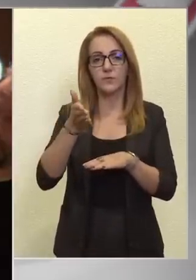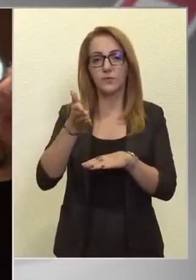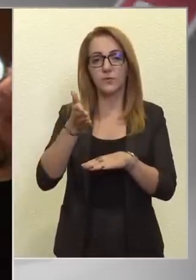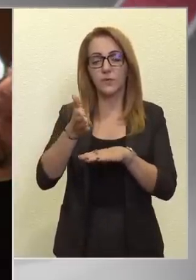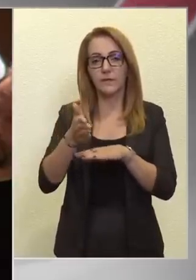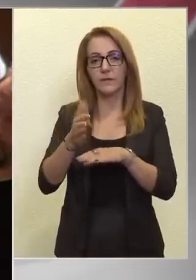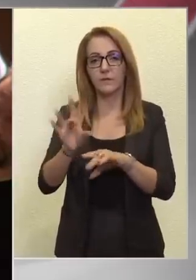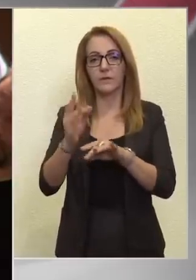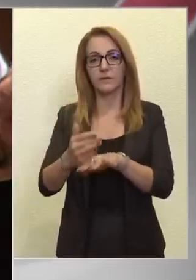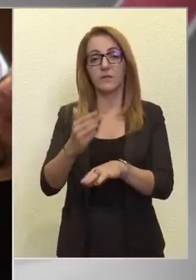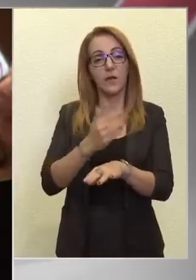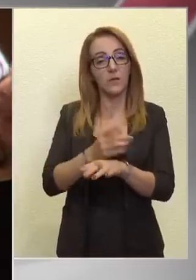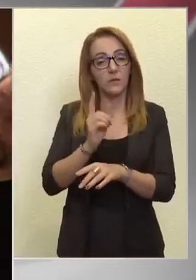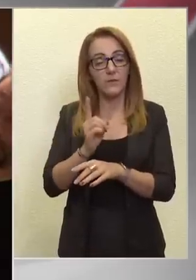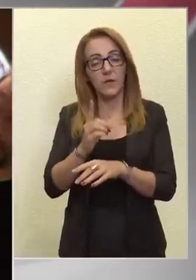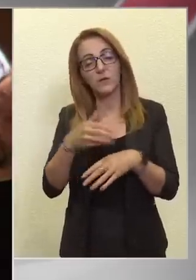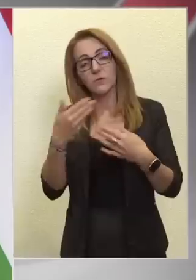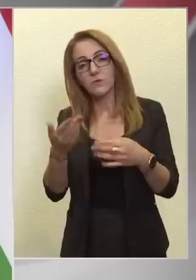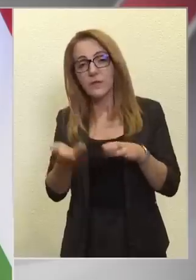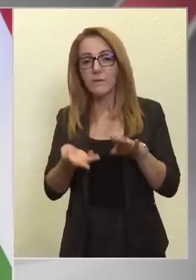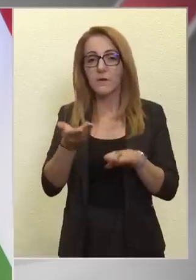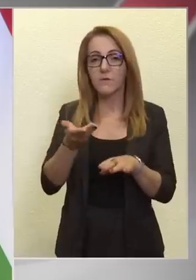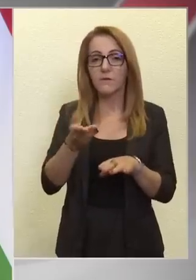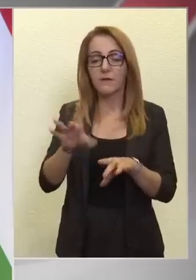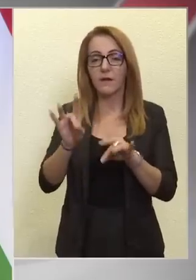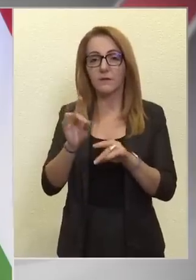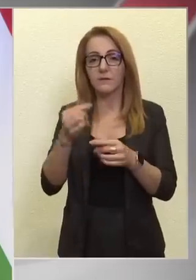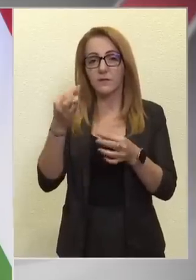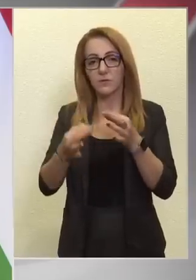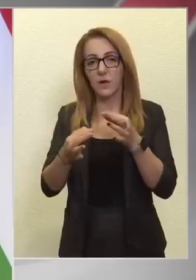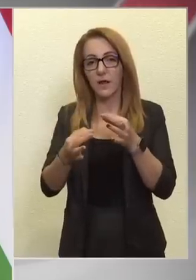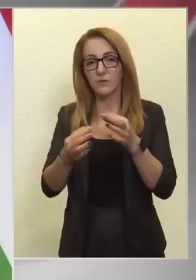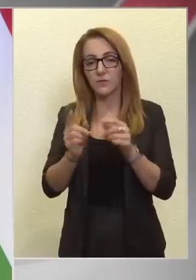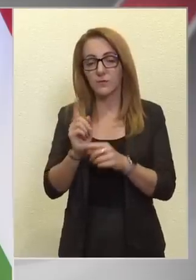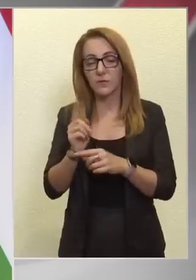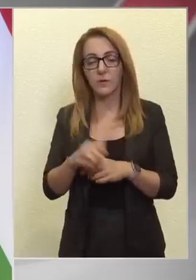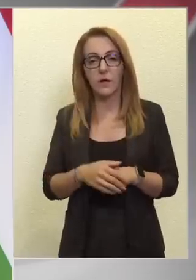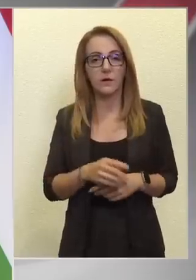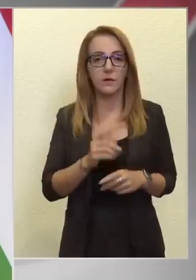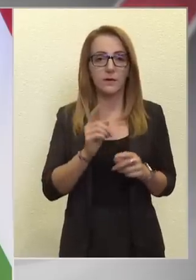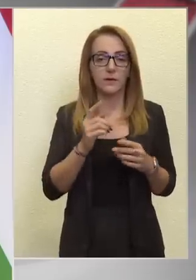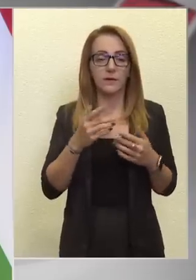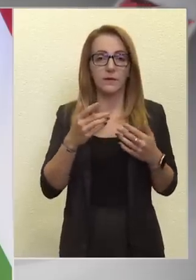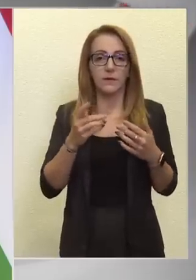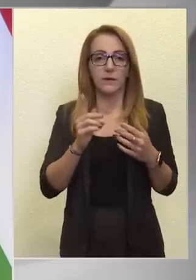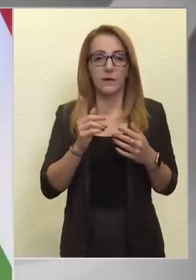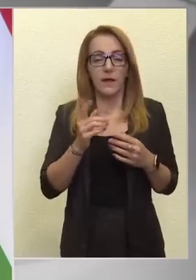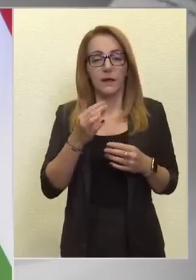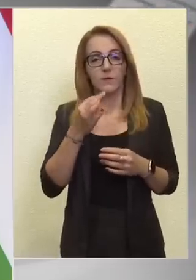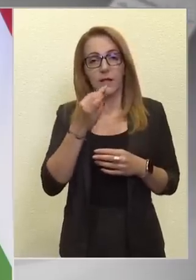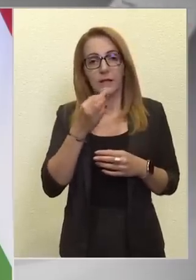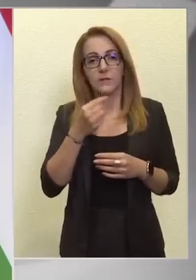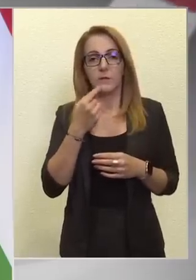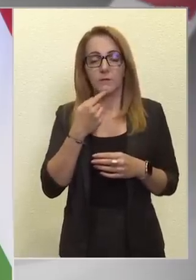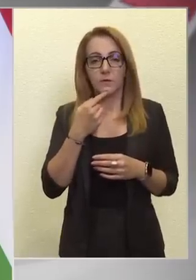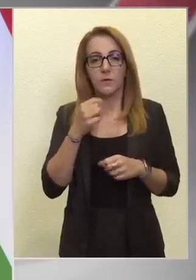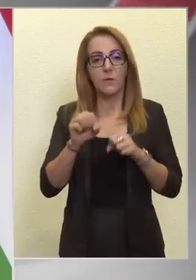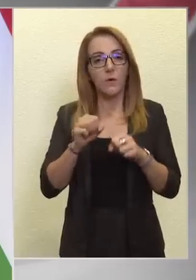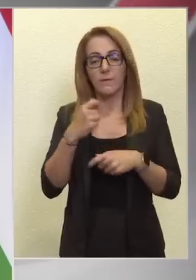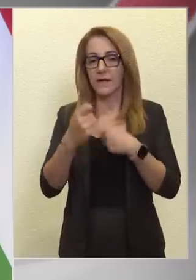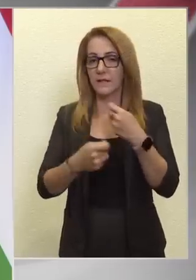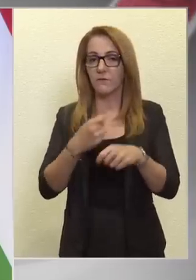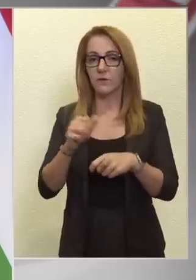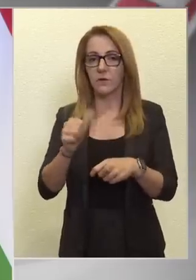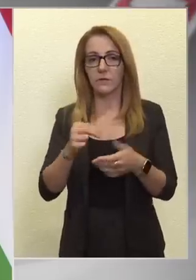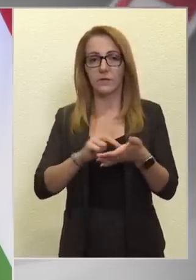előtt nem gyanúse, vagy nem veti fel a választási csalás gyanúját? Lehet, hogy elkeserőtöm, mondok, hogy a kormány nem foglalkozott az